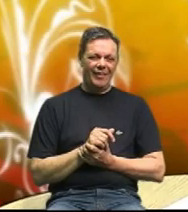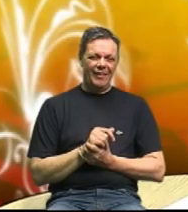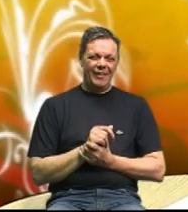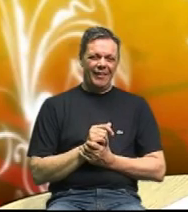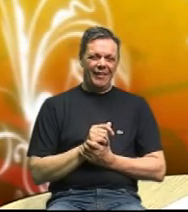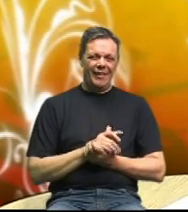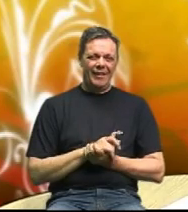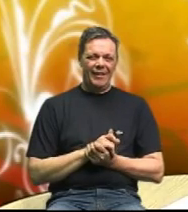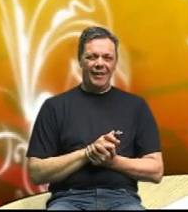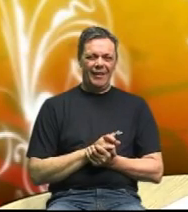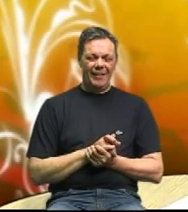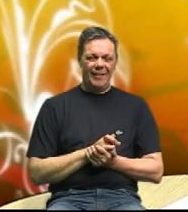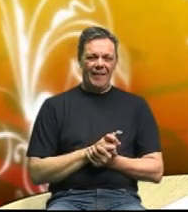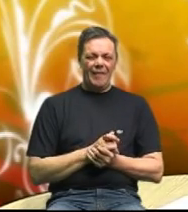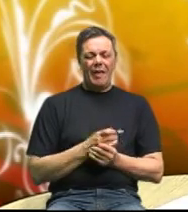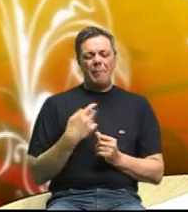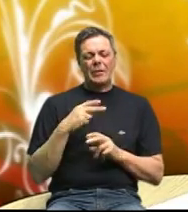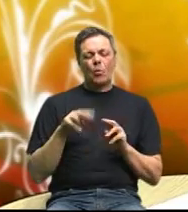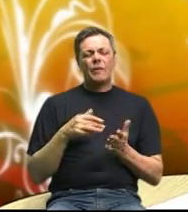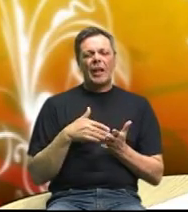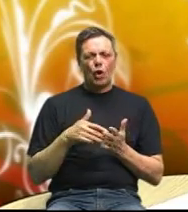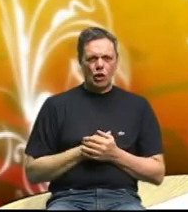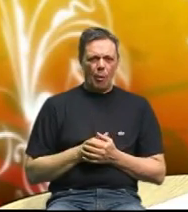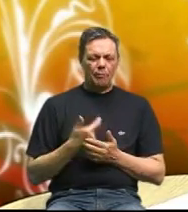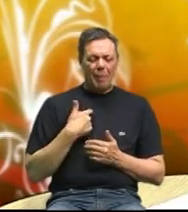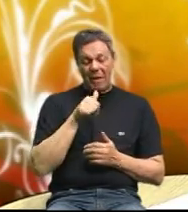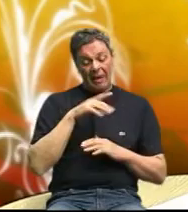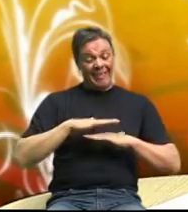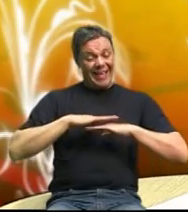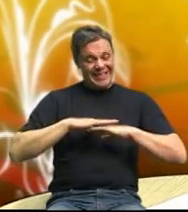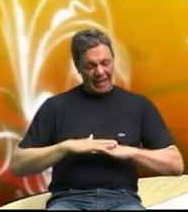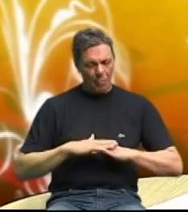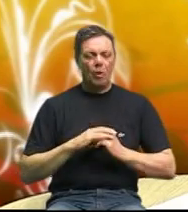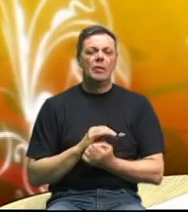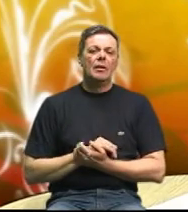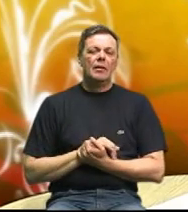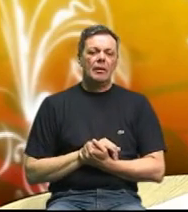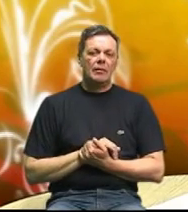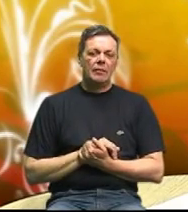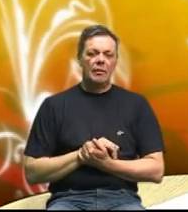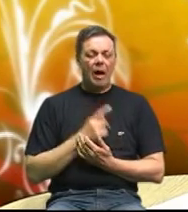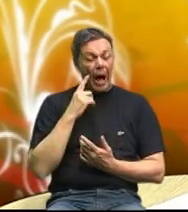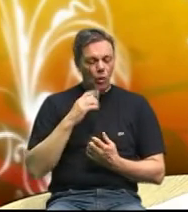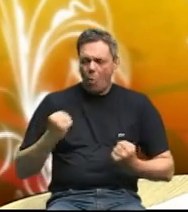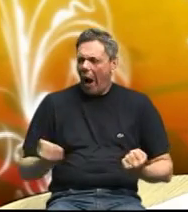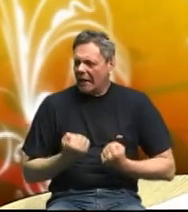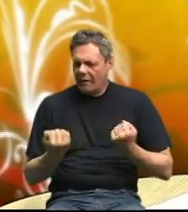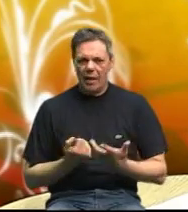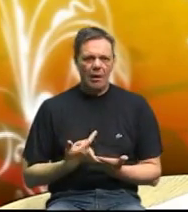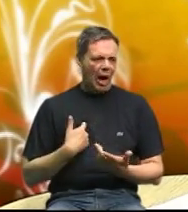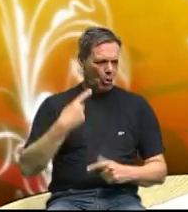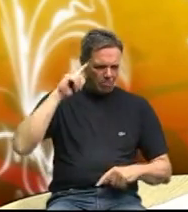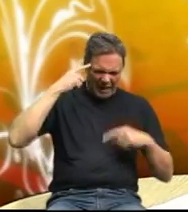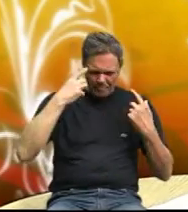makne jer se sve trošimo zapravo mi i kad sjedimo ako smo kao bi se rekli aktivni ako